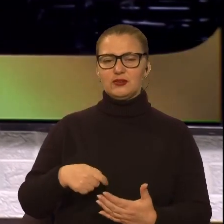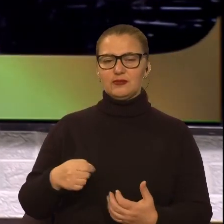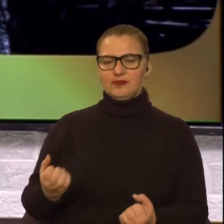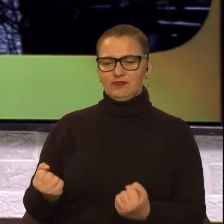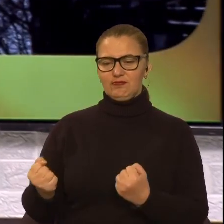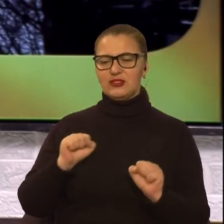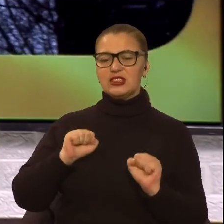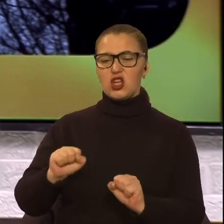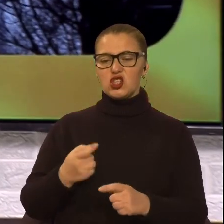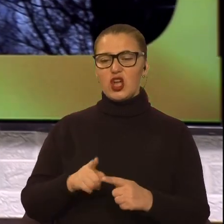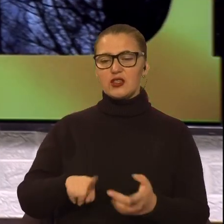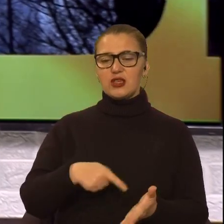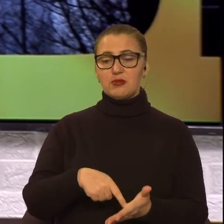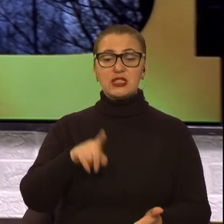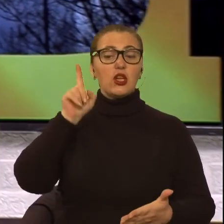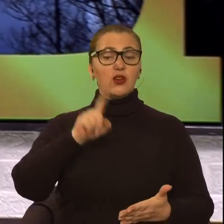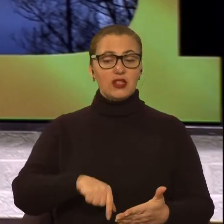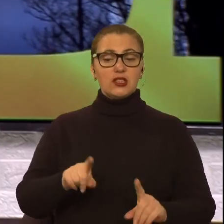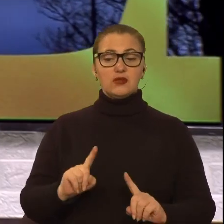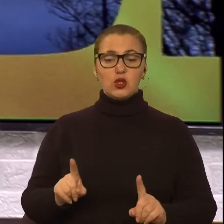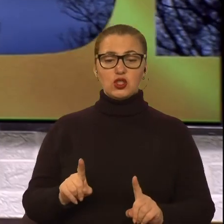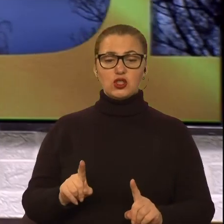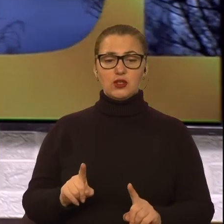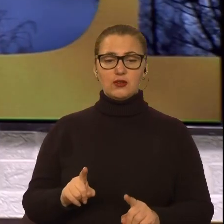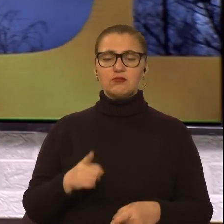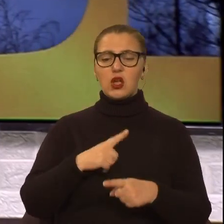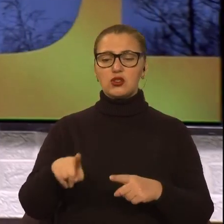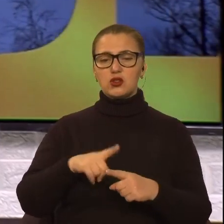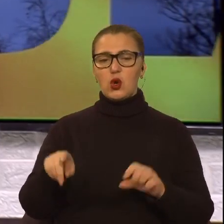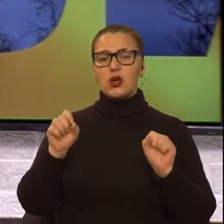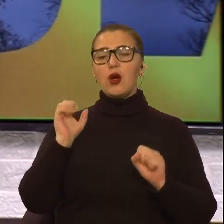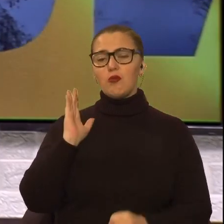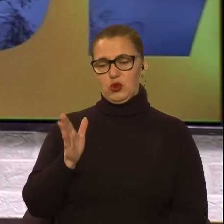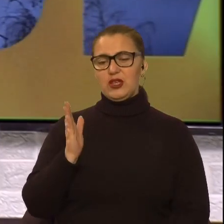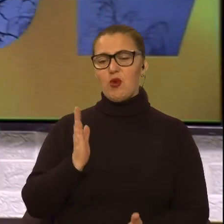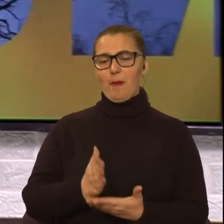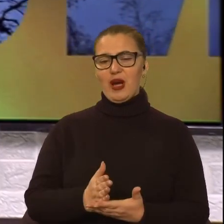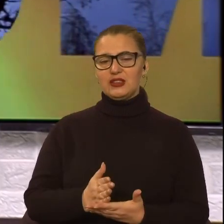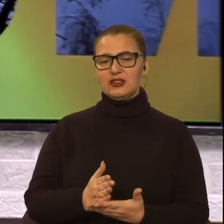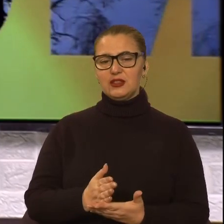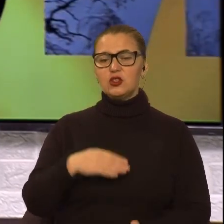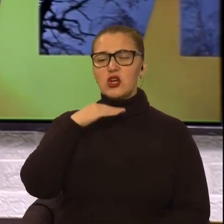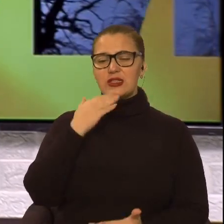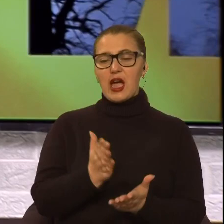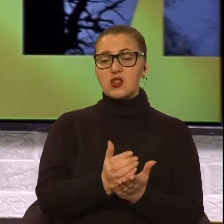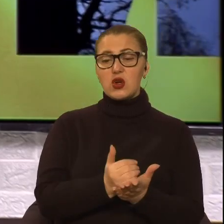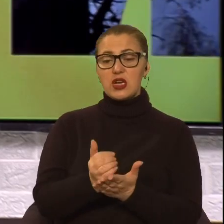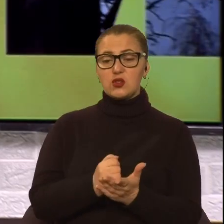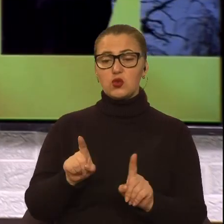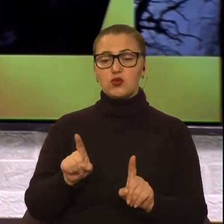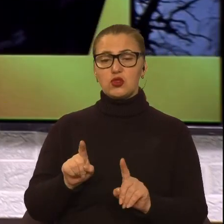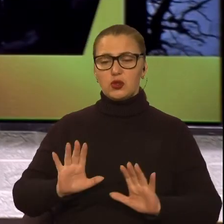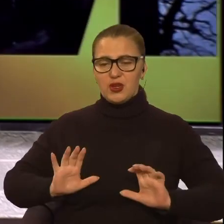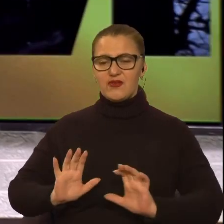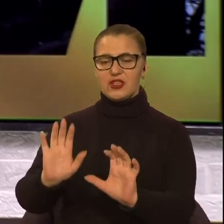це місто. І ми віримо, що зовсім скоро будемо мати достатньо ресурсів для того, щоб відбити